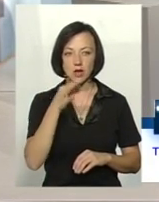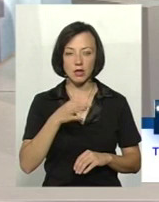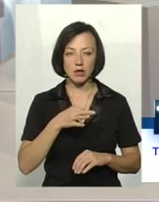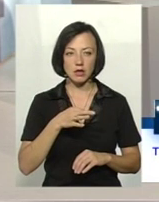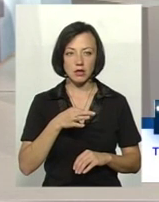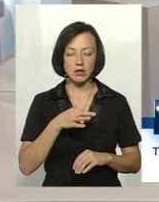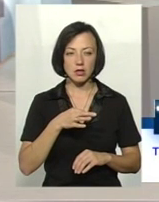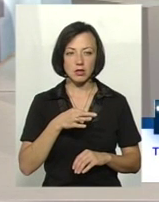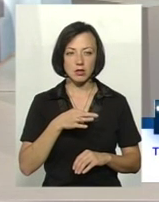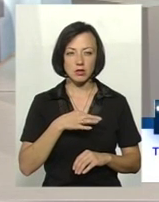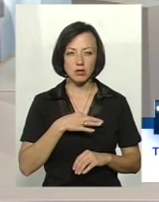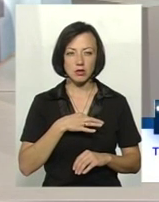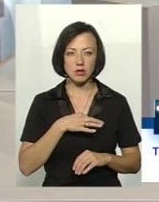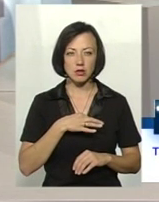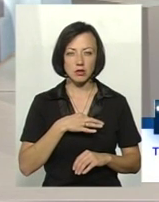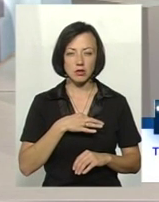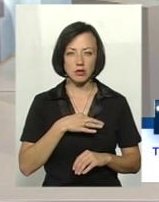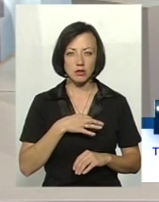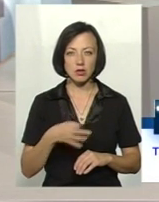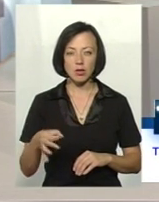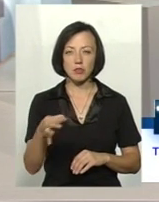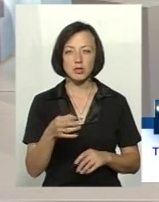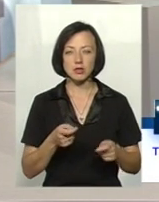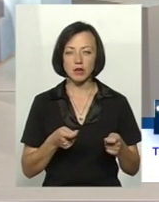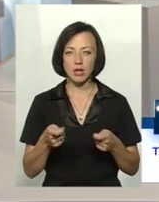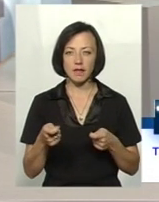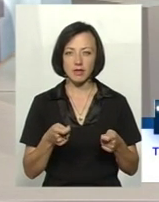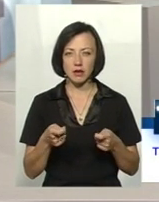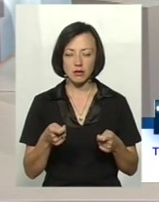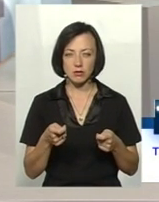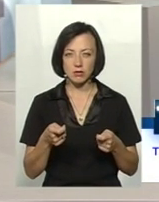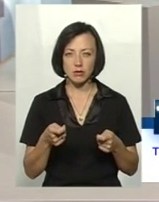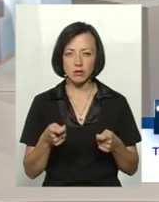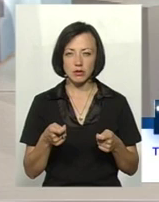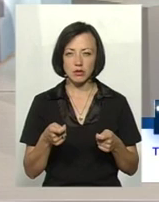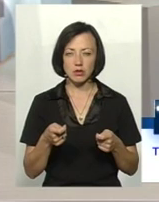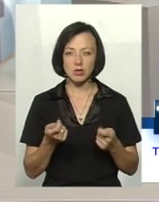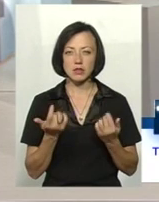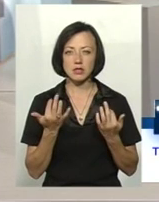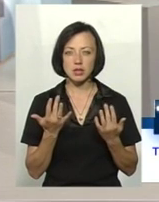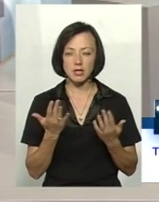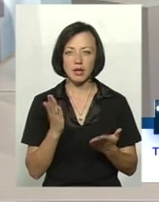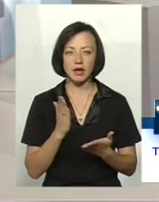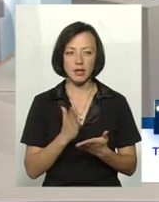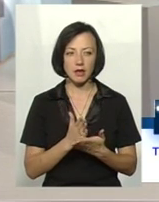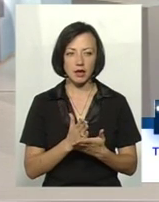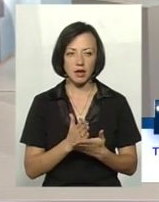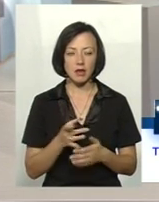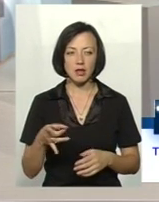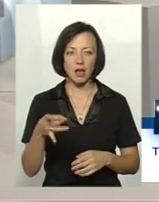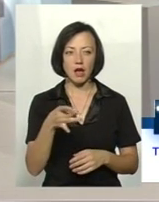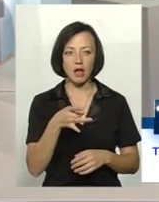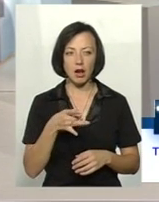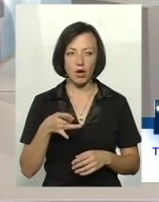руководітелі, пусть скажуть, скільки є на район